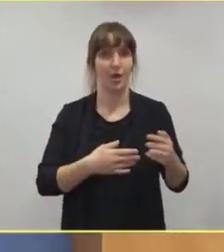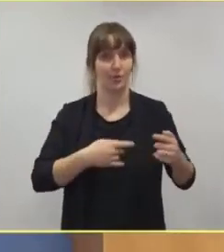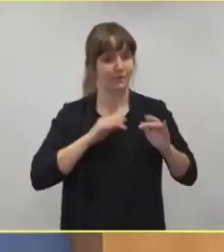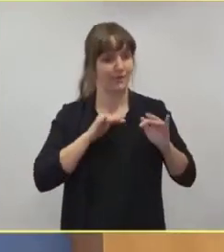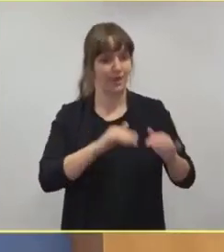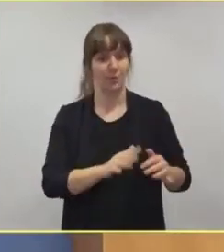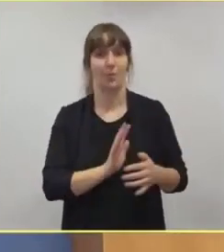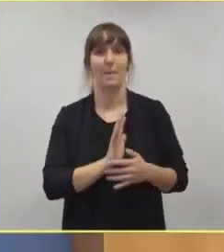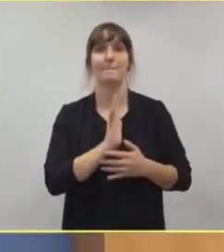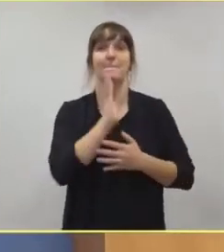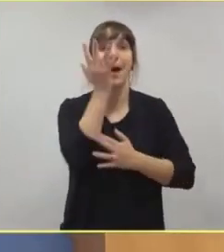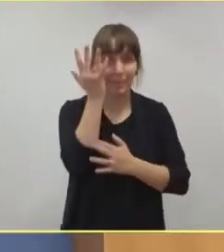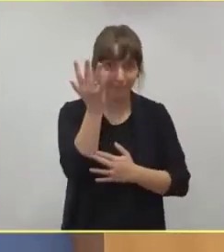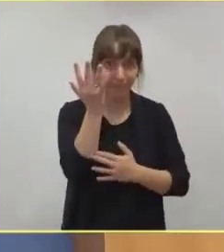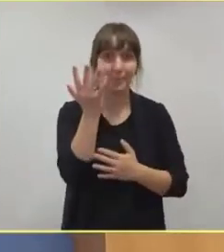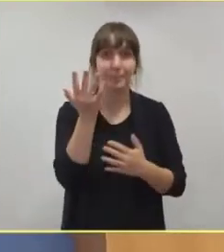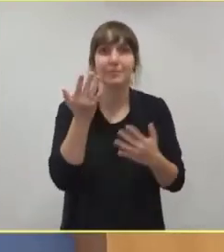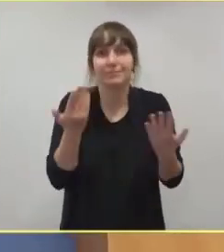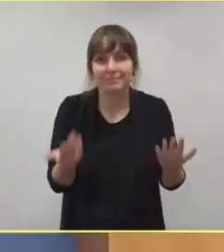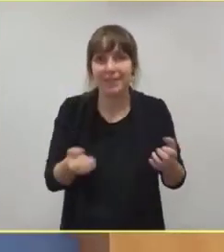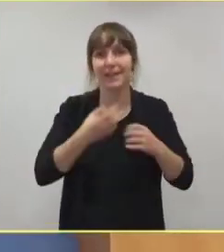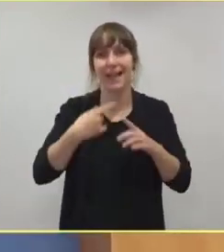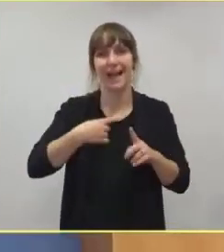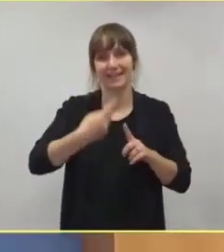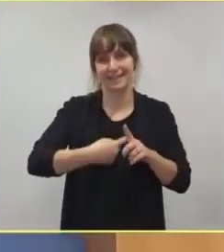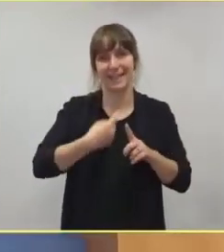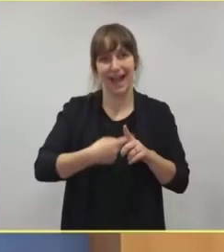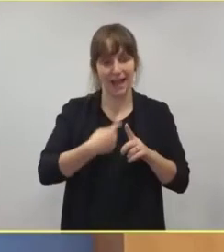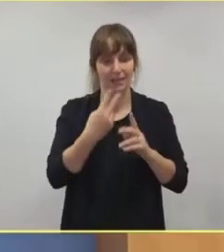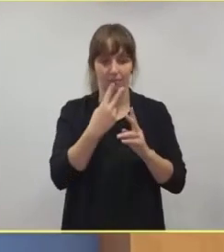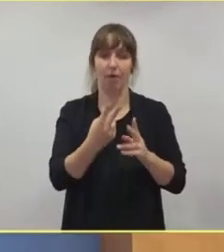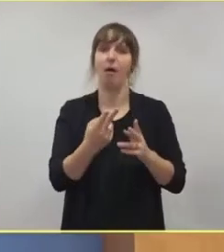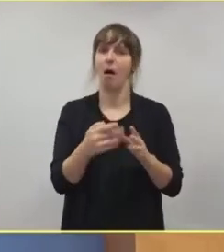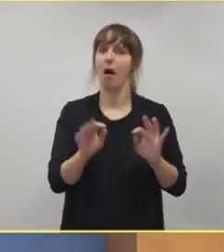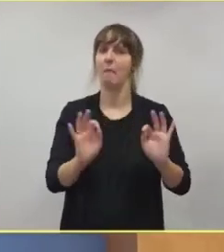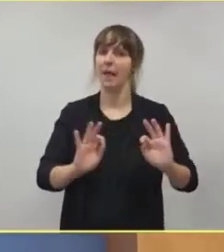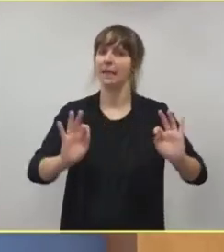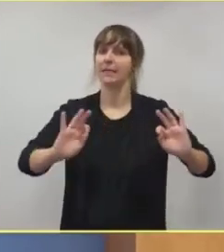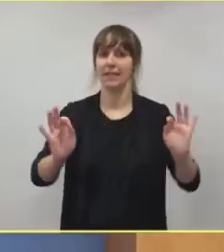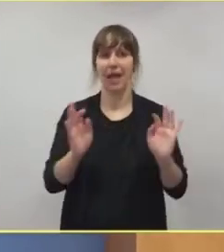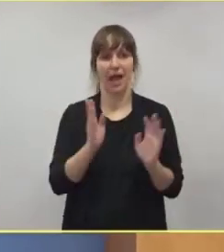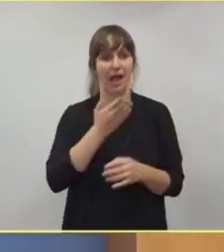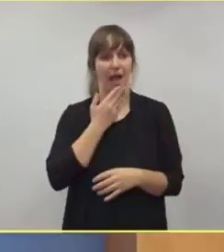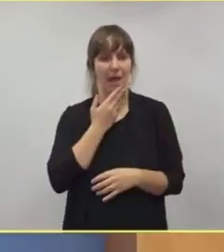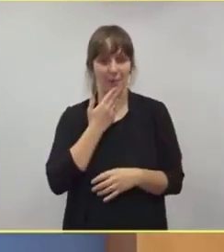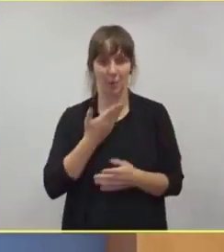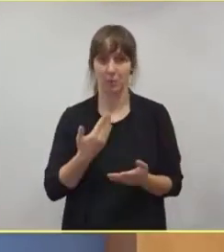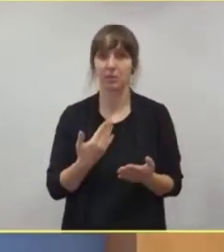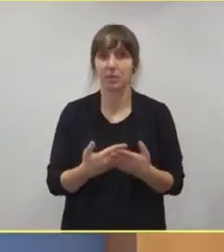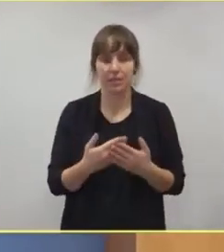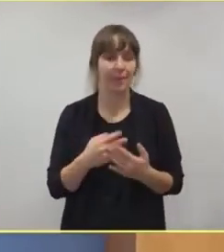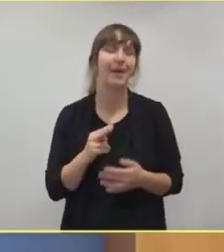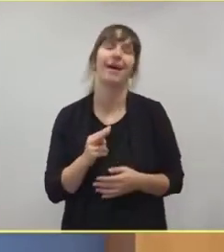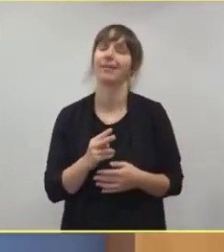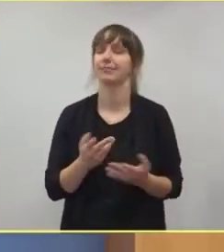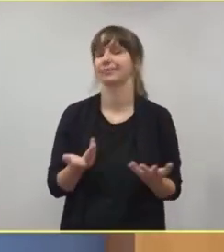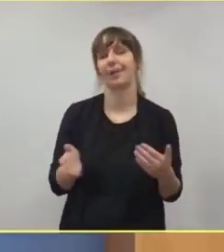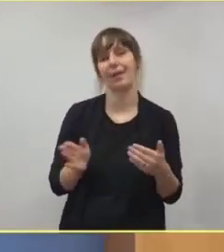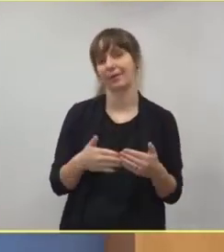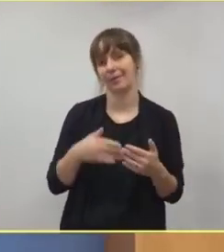die Zahlen danach besser aus. Man darf aber nicht den Schluss ziehen, dass der Lockdown deswegen nicht notwendig gewesen wäre.